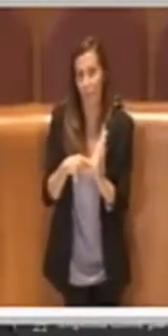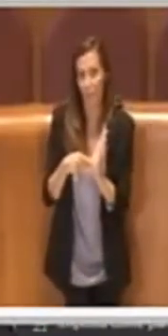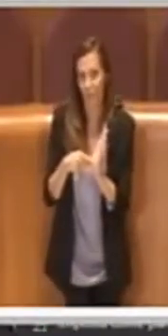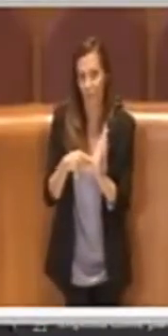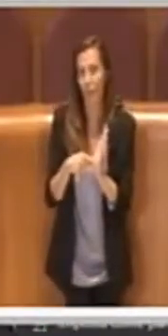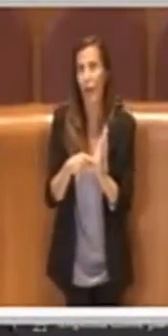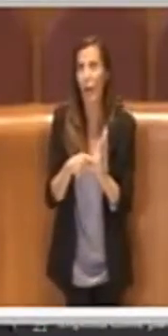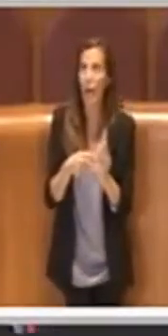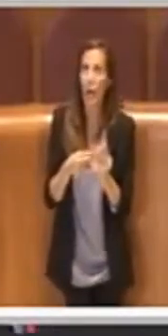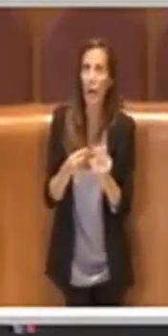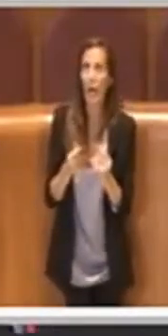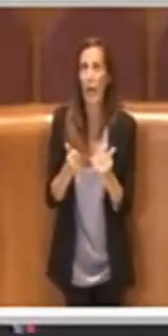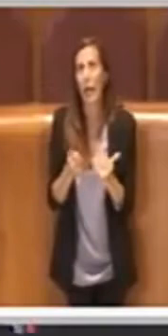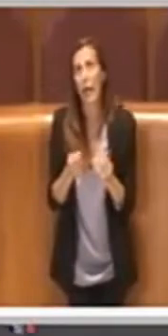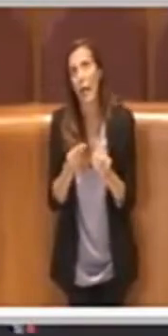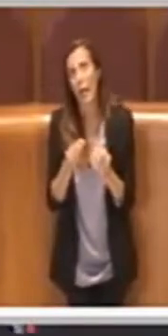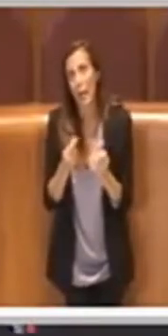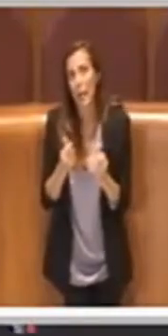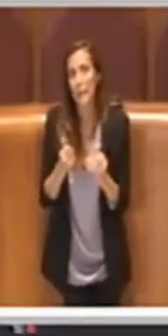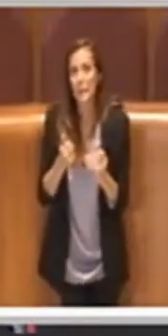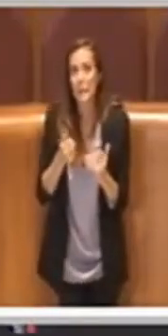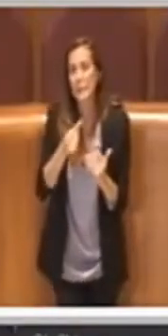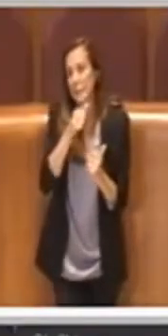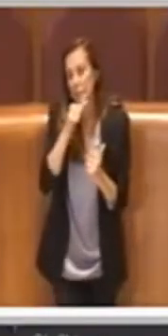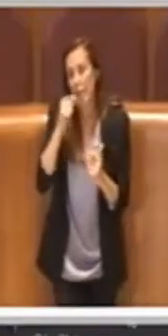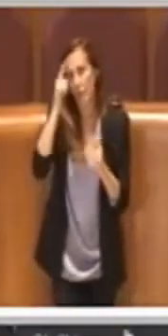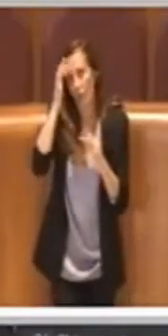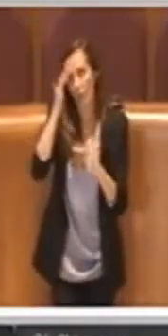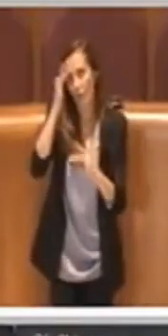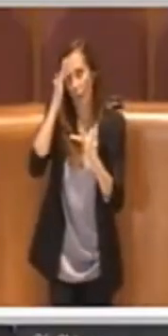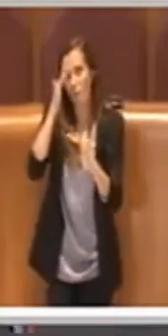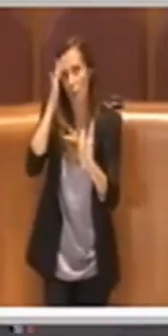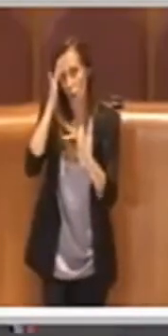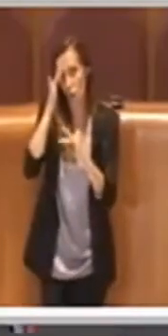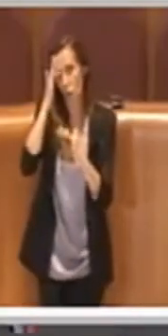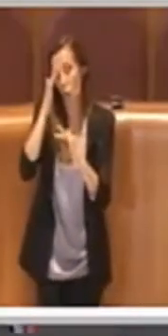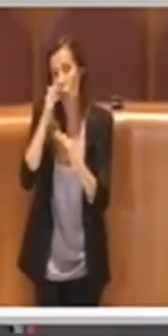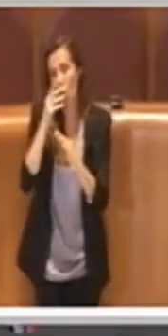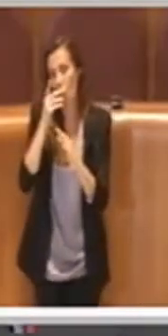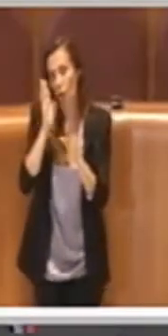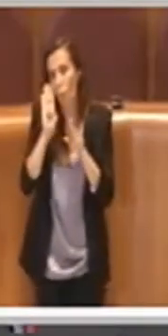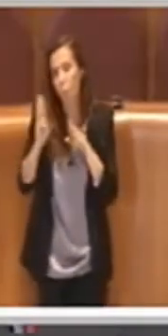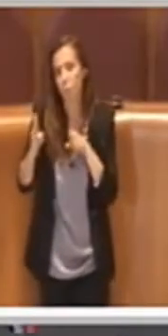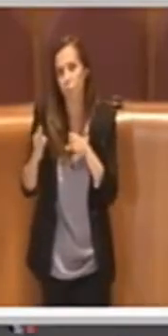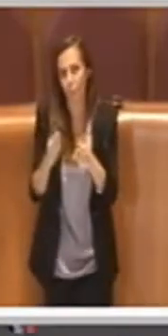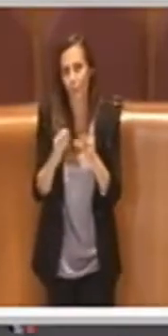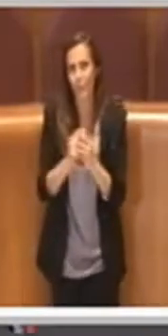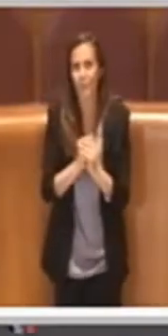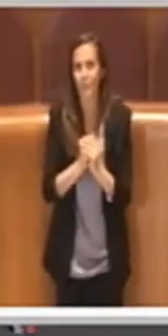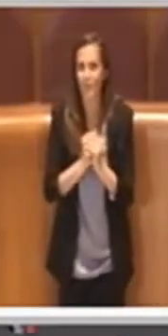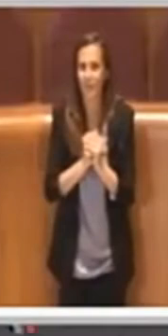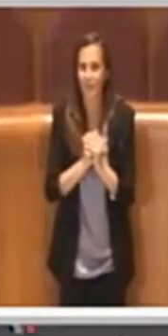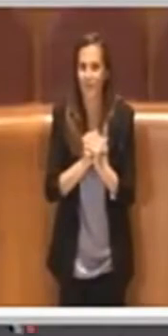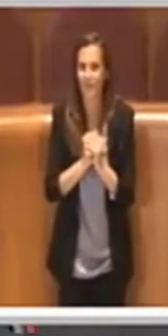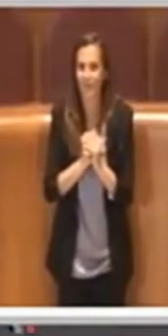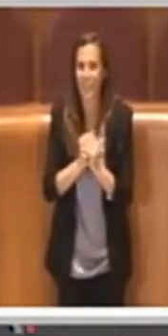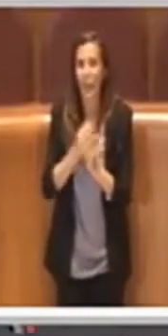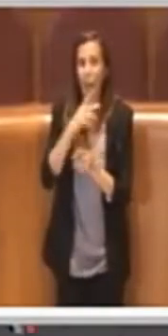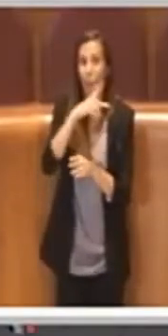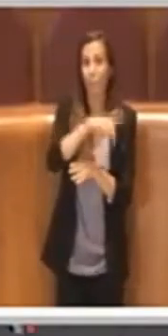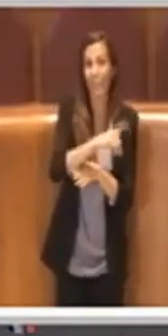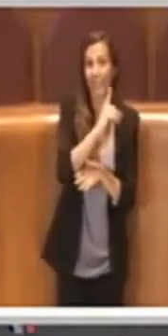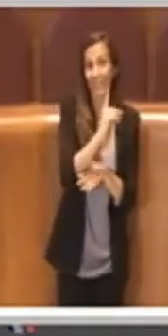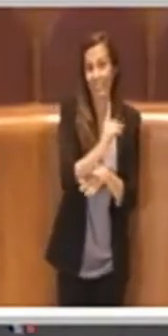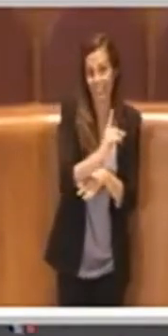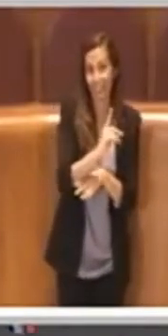riflettuti molto attentamente. Abbiamo visto che evidentemente sia il PD che